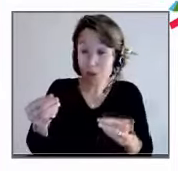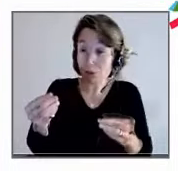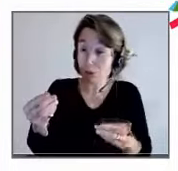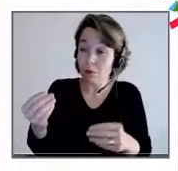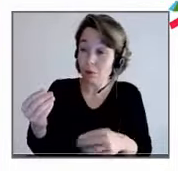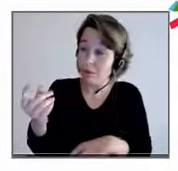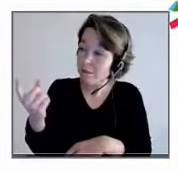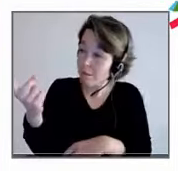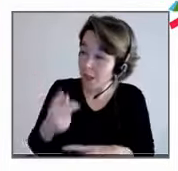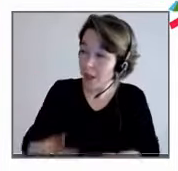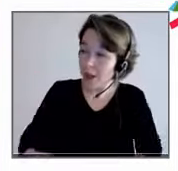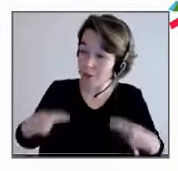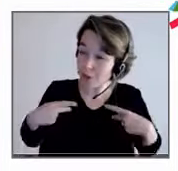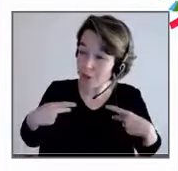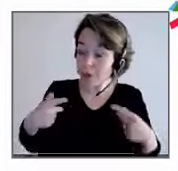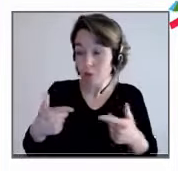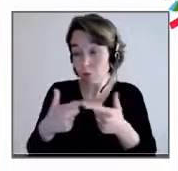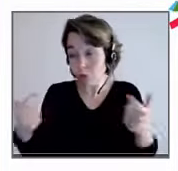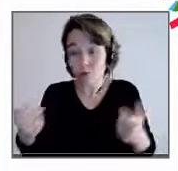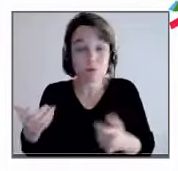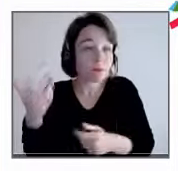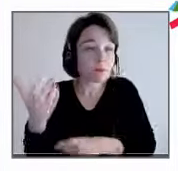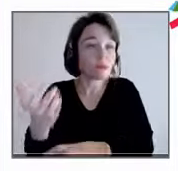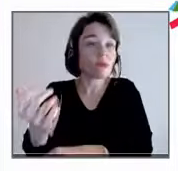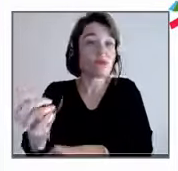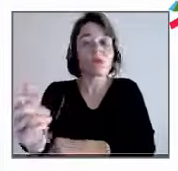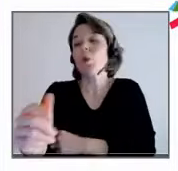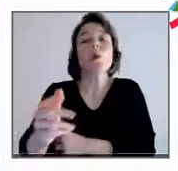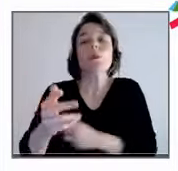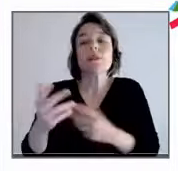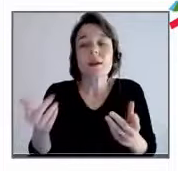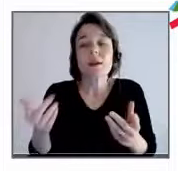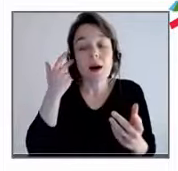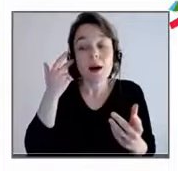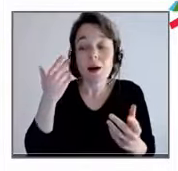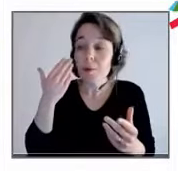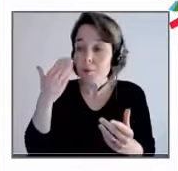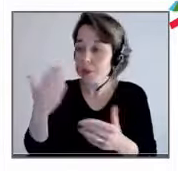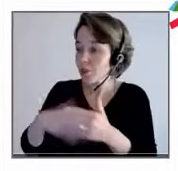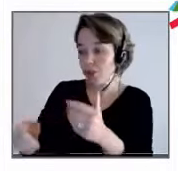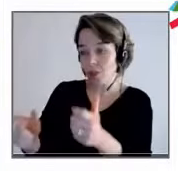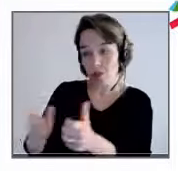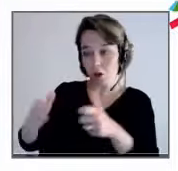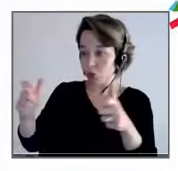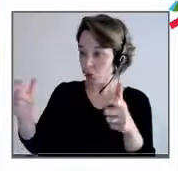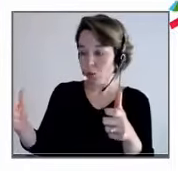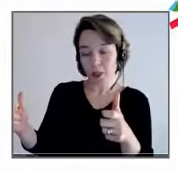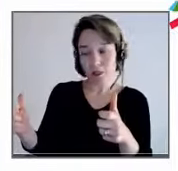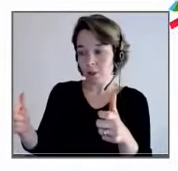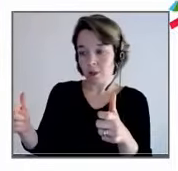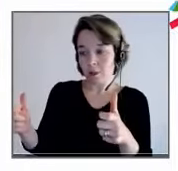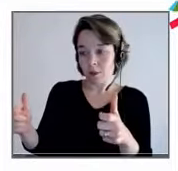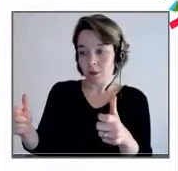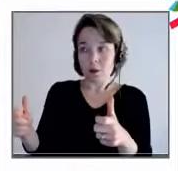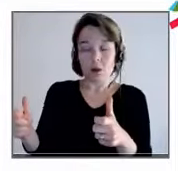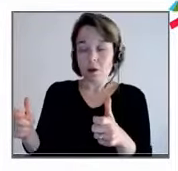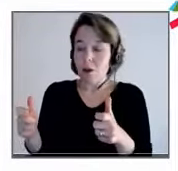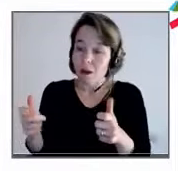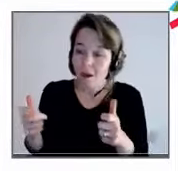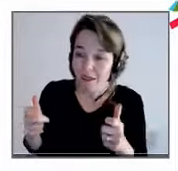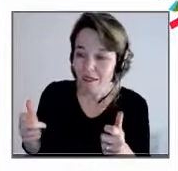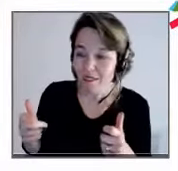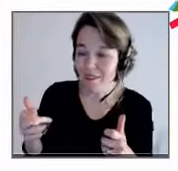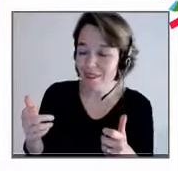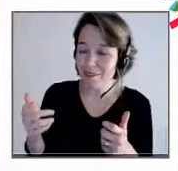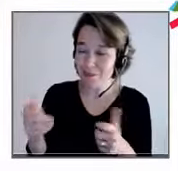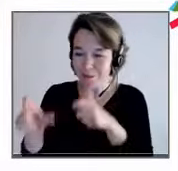c'est là aussi qu'on retrouve l'intérêt. Si on fait ça dans une entreprise, bien sûr que les gens auront envie de travailler avec eux et bien sûr que l'entreprise va